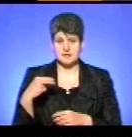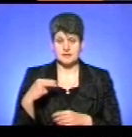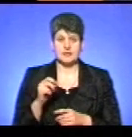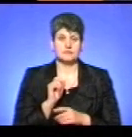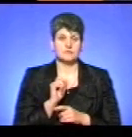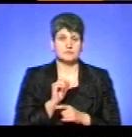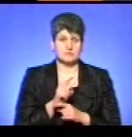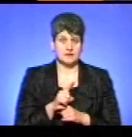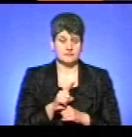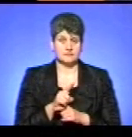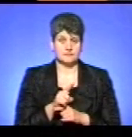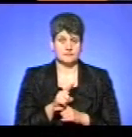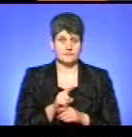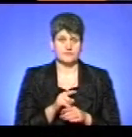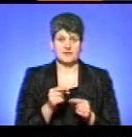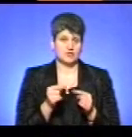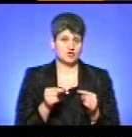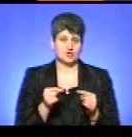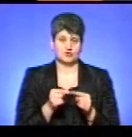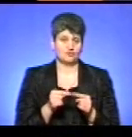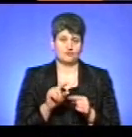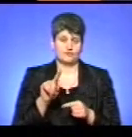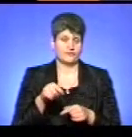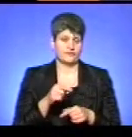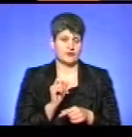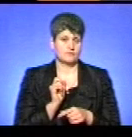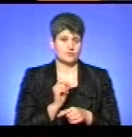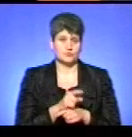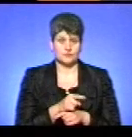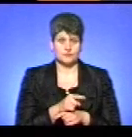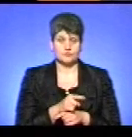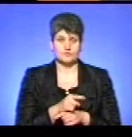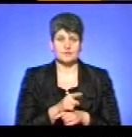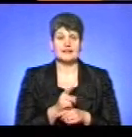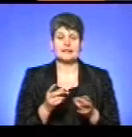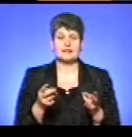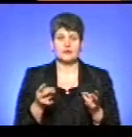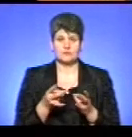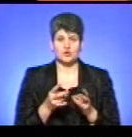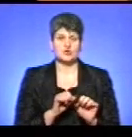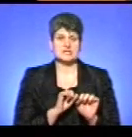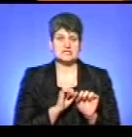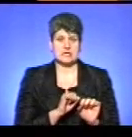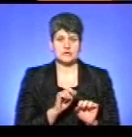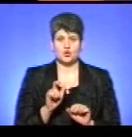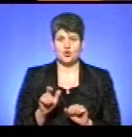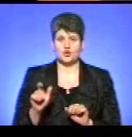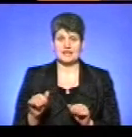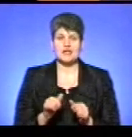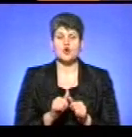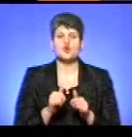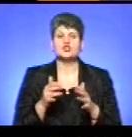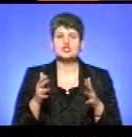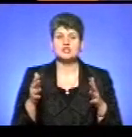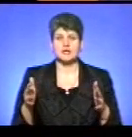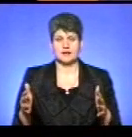уряду абсолютно чітку вимогу щодо необхідності захисту людей, розширення